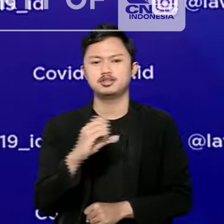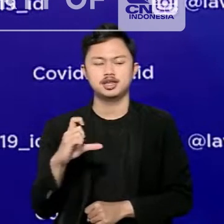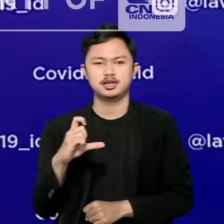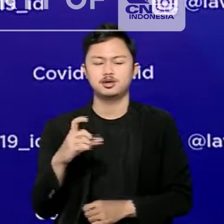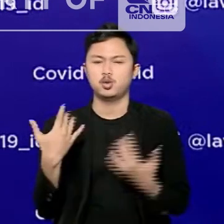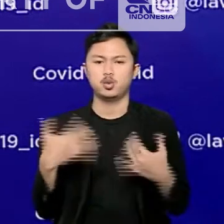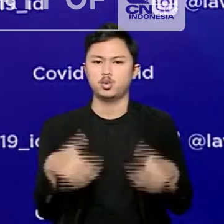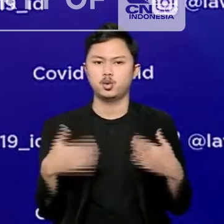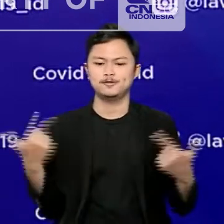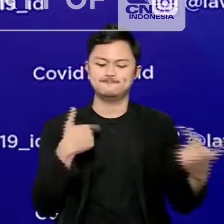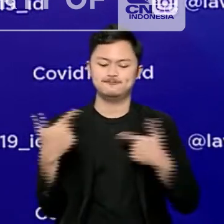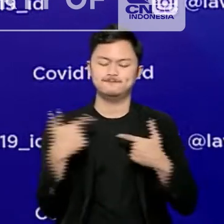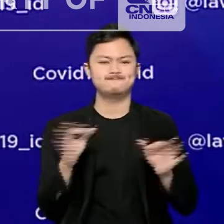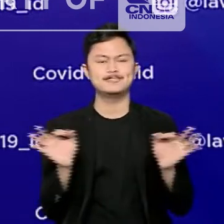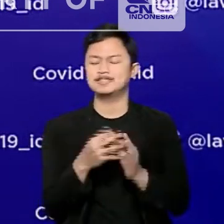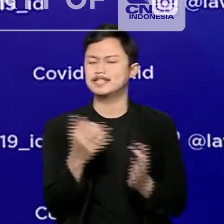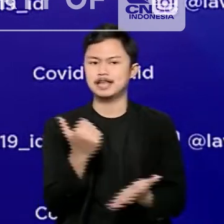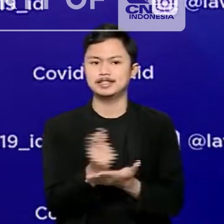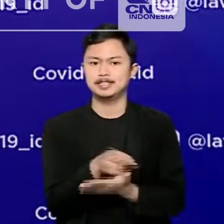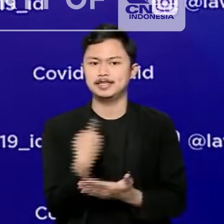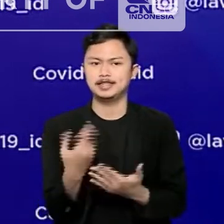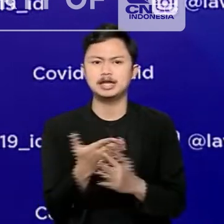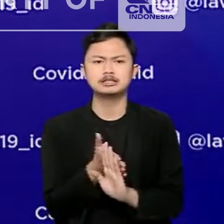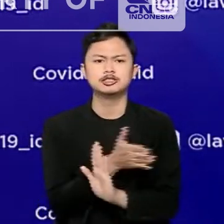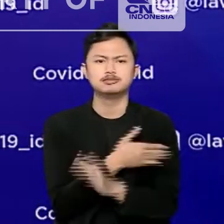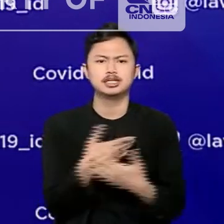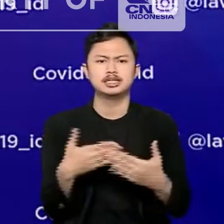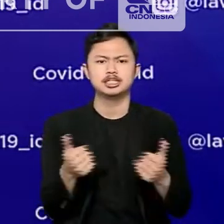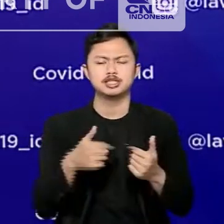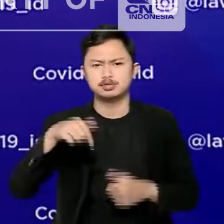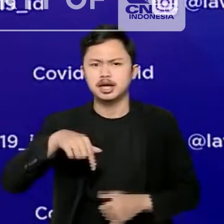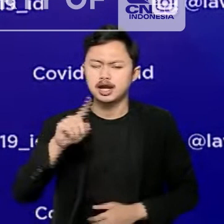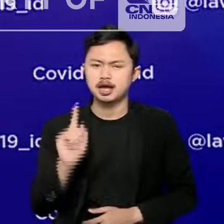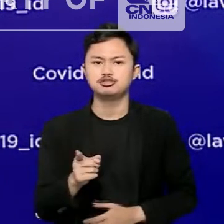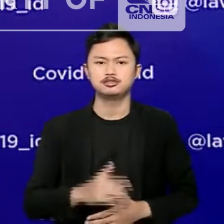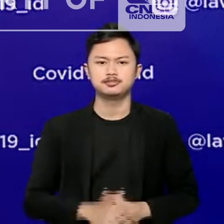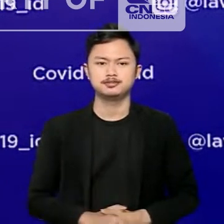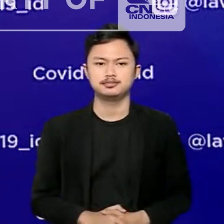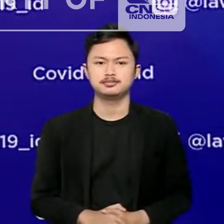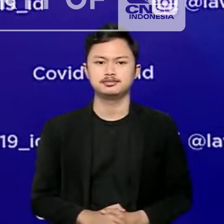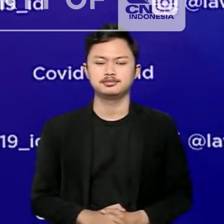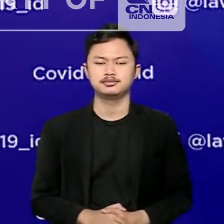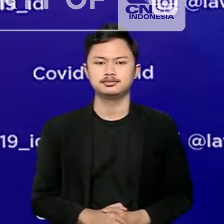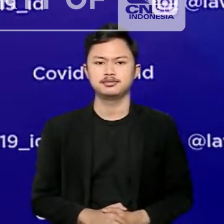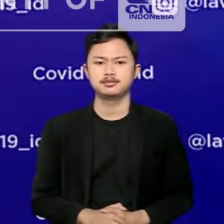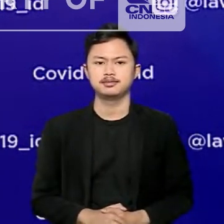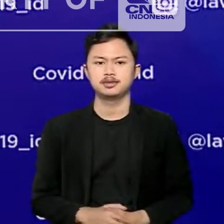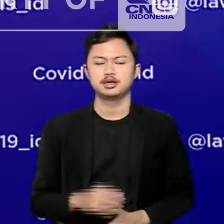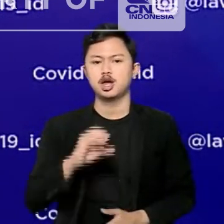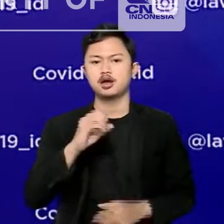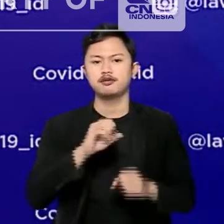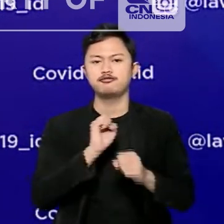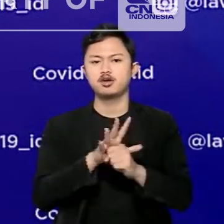yang dekat dan nyata yang harus kita antisipasi bersama sejak saat ini. Terlepas dari adanya varian Omikron